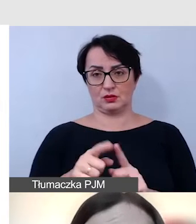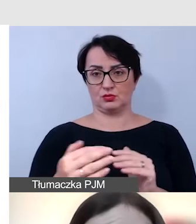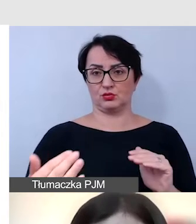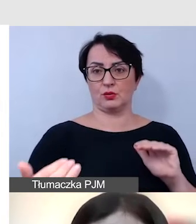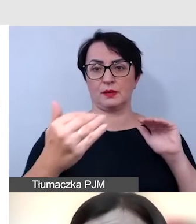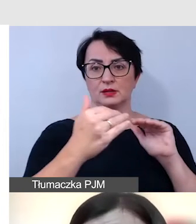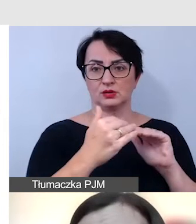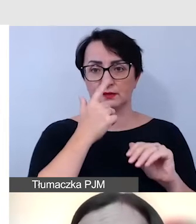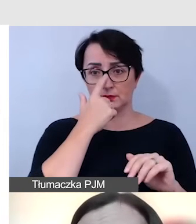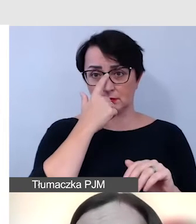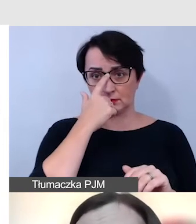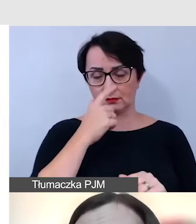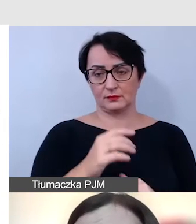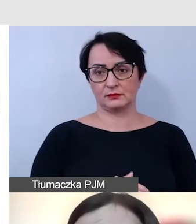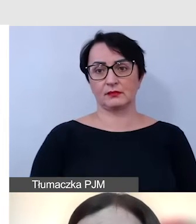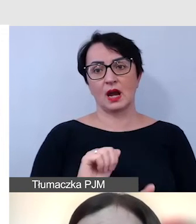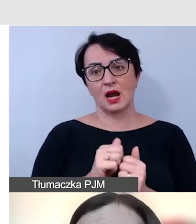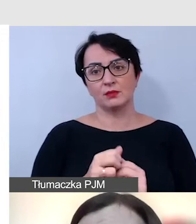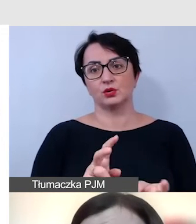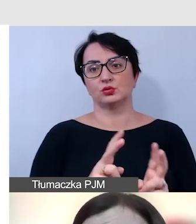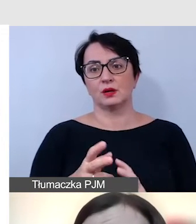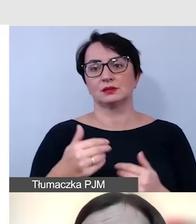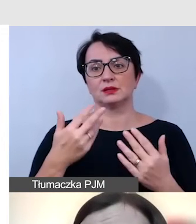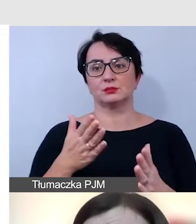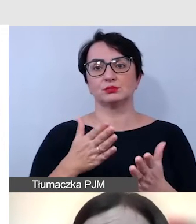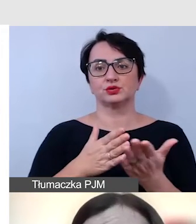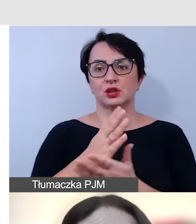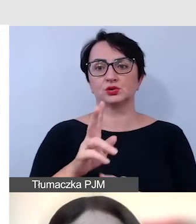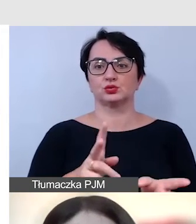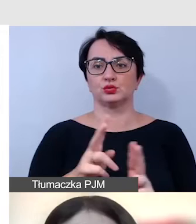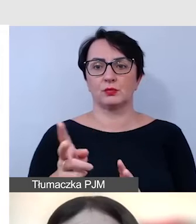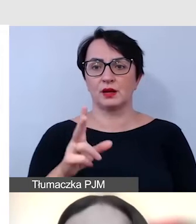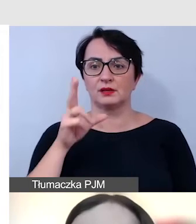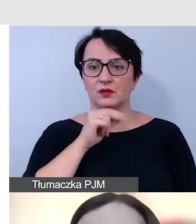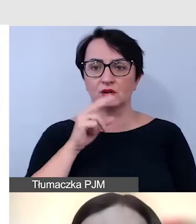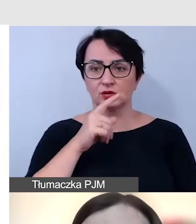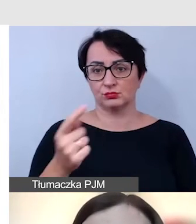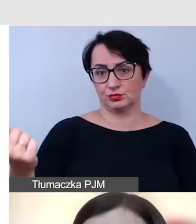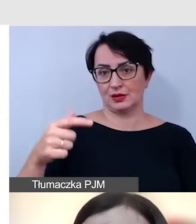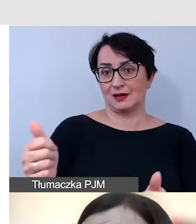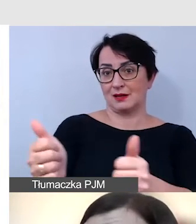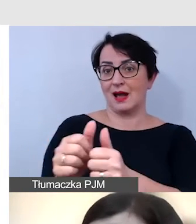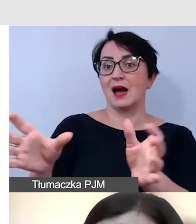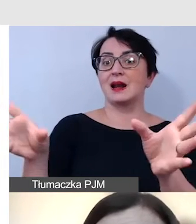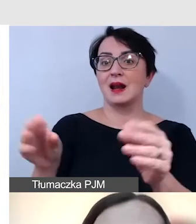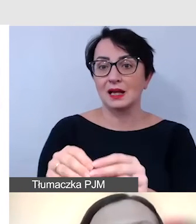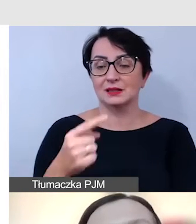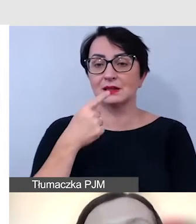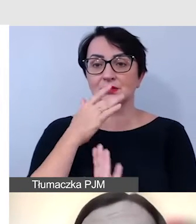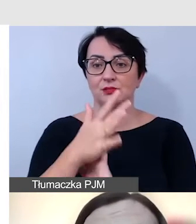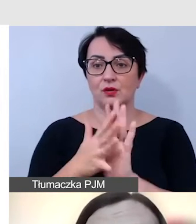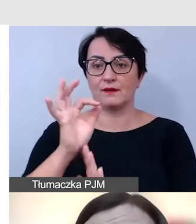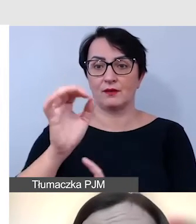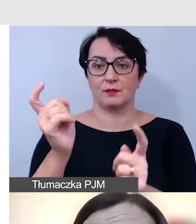bądź zapewnić możliwość tłumaczenia przez tłumaczy, którzy przybyli razem z naszymi gośćmi.